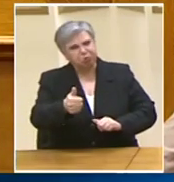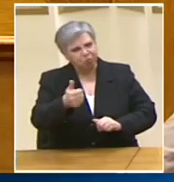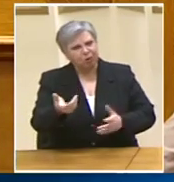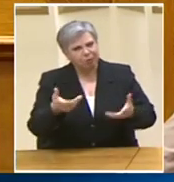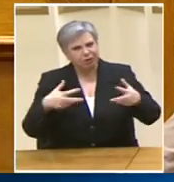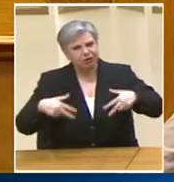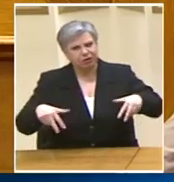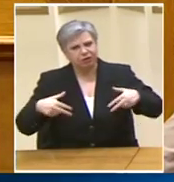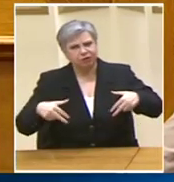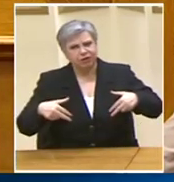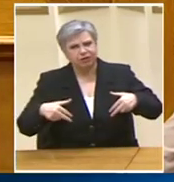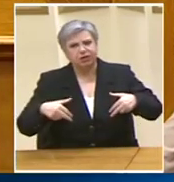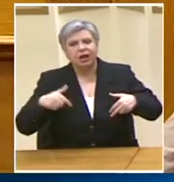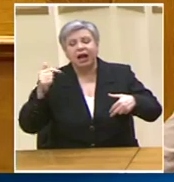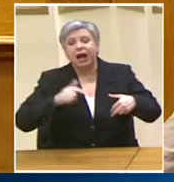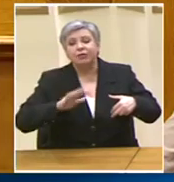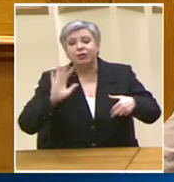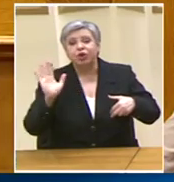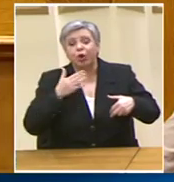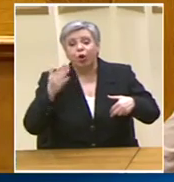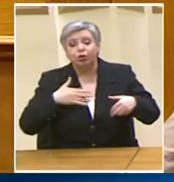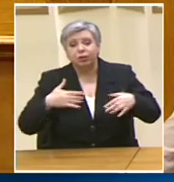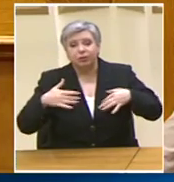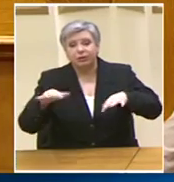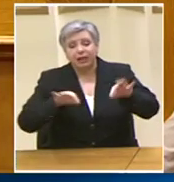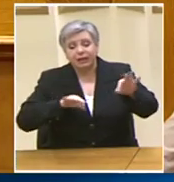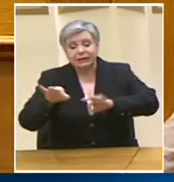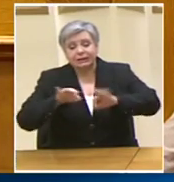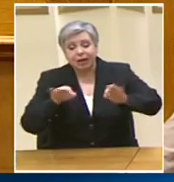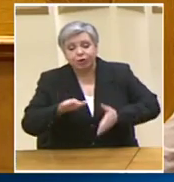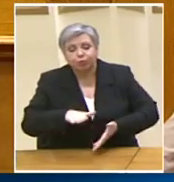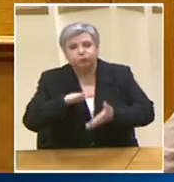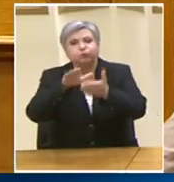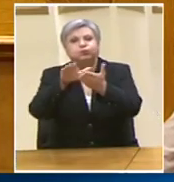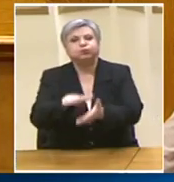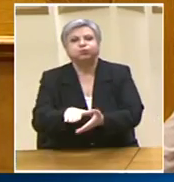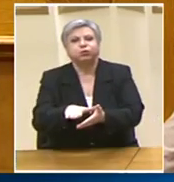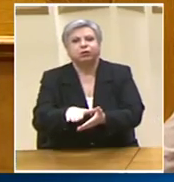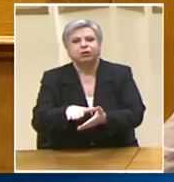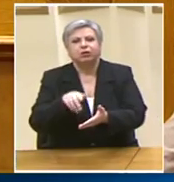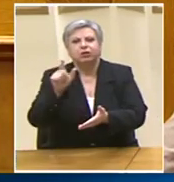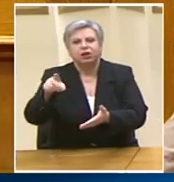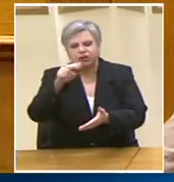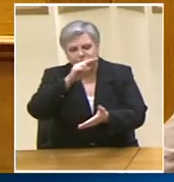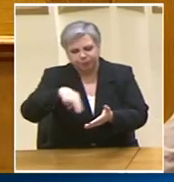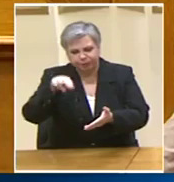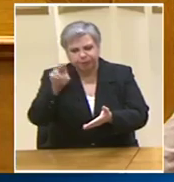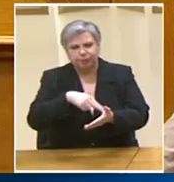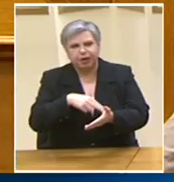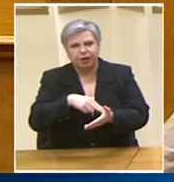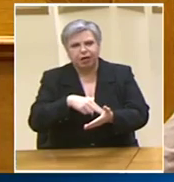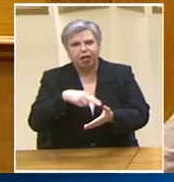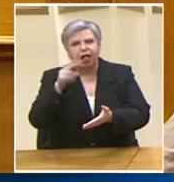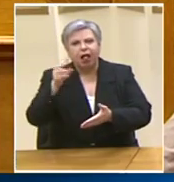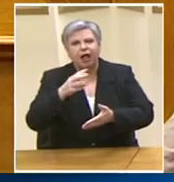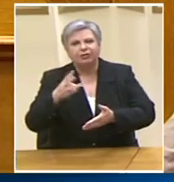Απορρίψατε το σχέδιο που είχαμε καταθέσει στους θεσμούς Μόνοι σας πριν σας το ζητήσουν Πριν σας το απορρίψουν αυτοί Αν